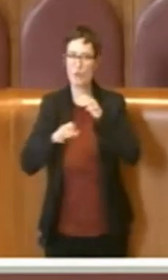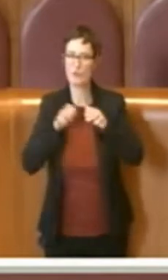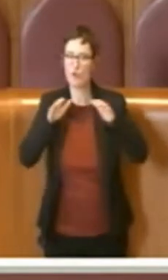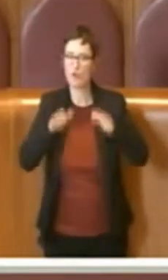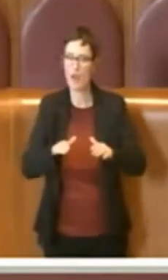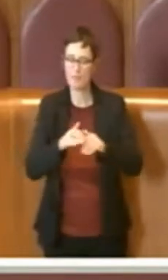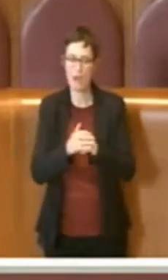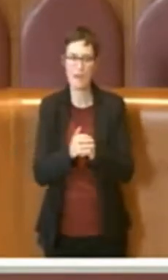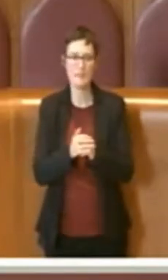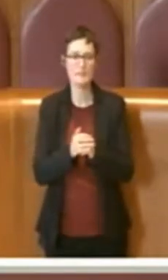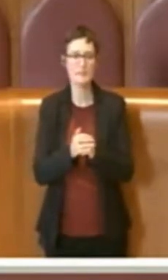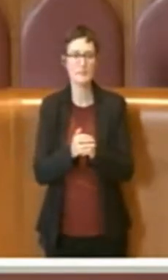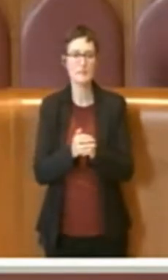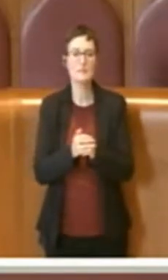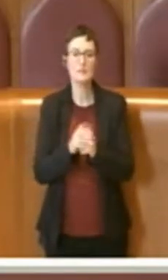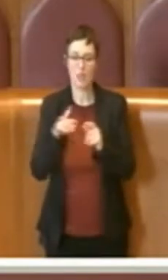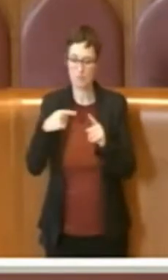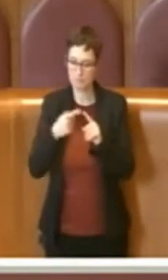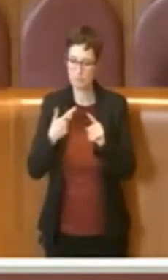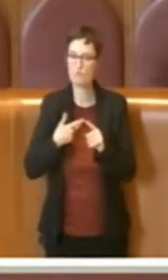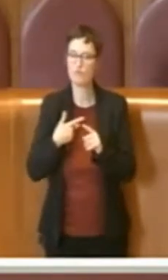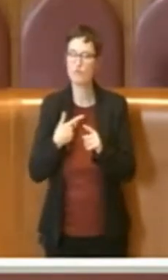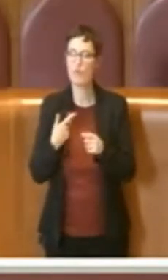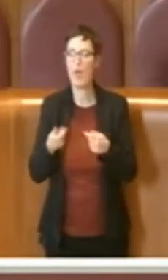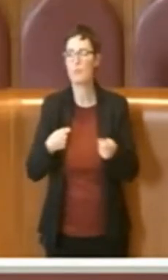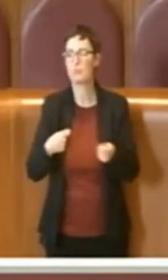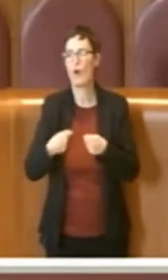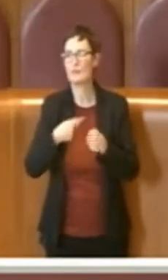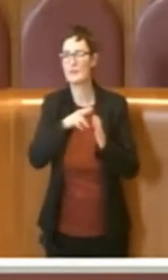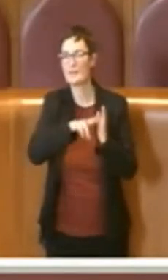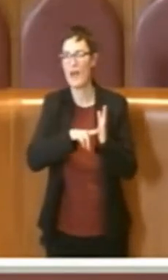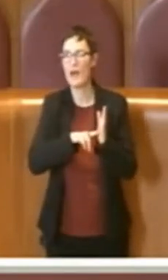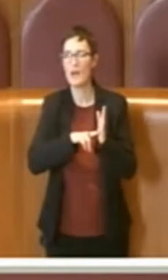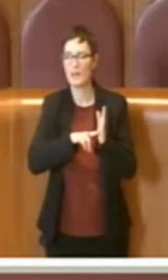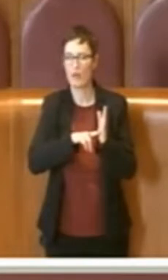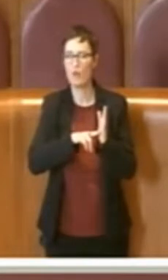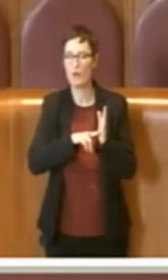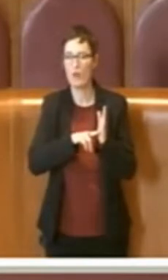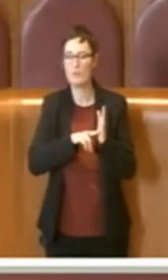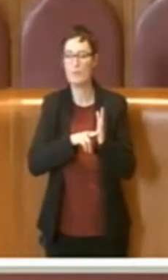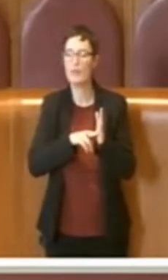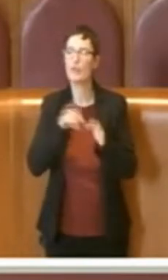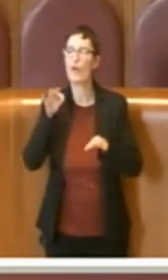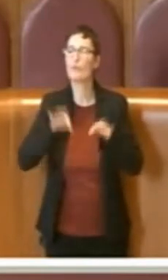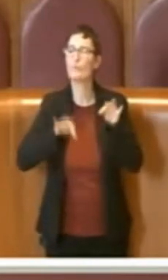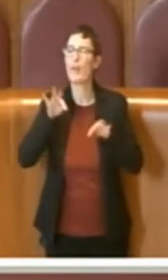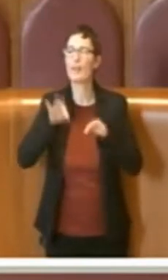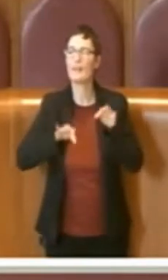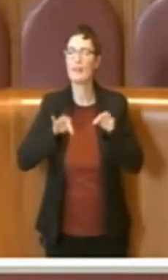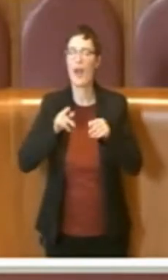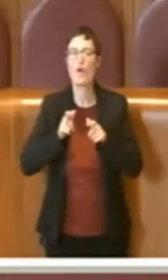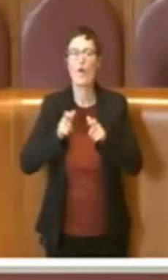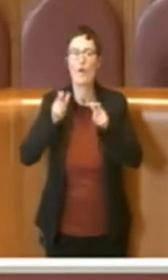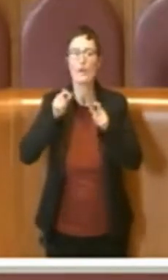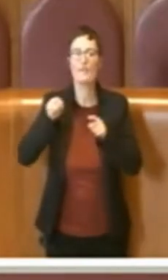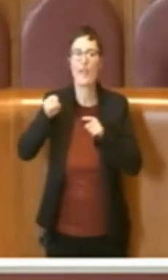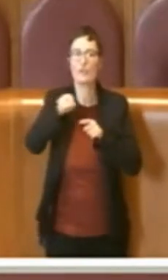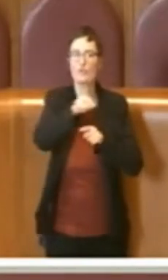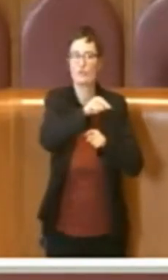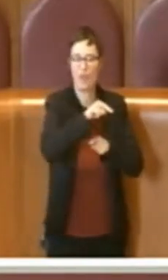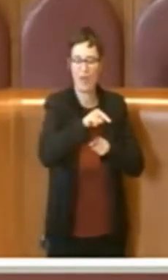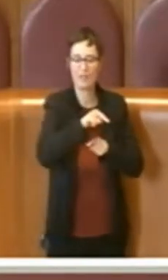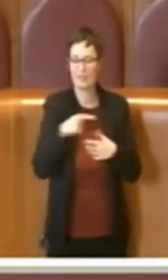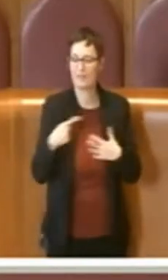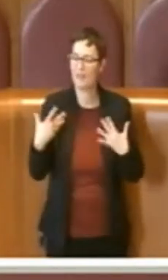una bozza di regolamento sulle spettacoli viaggianti, elaborato insieme alla